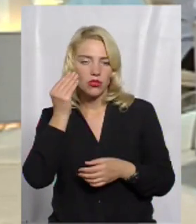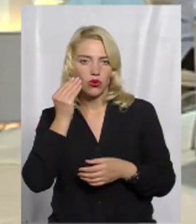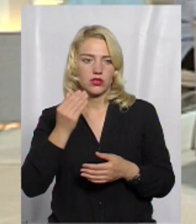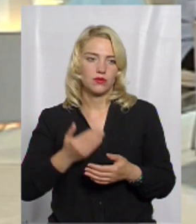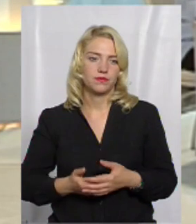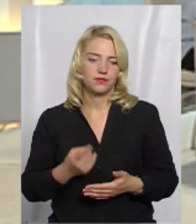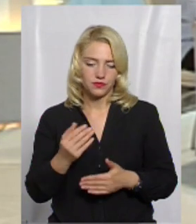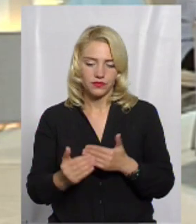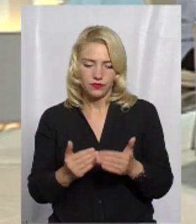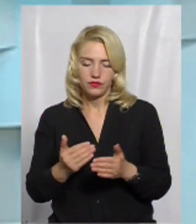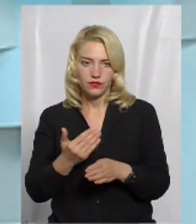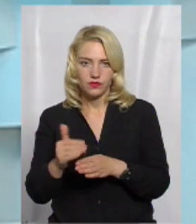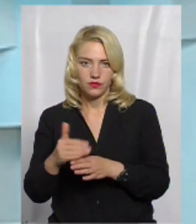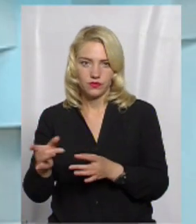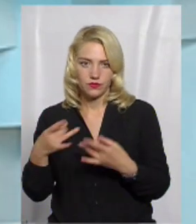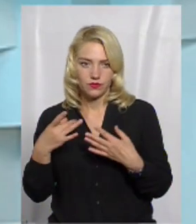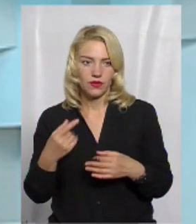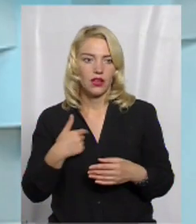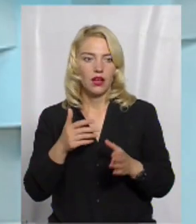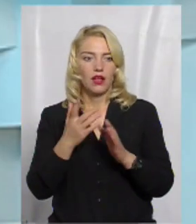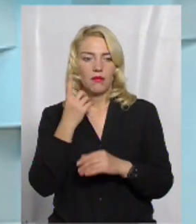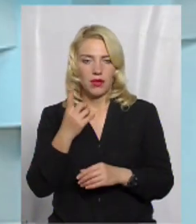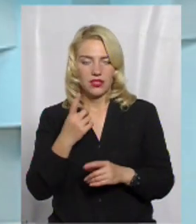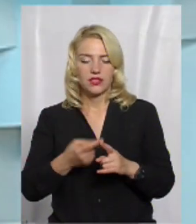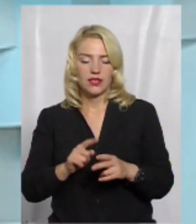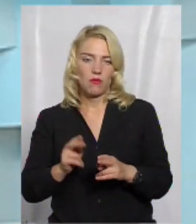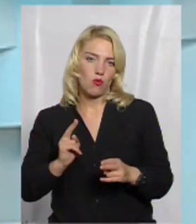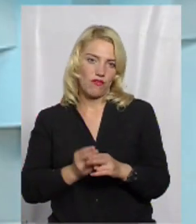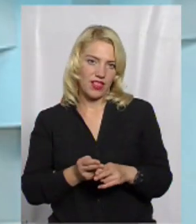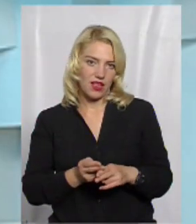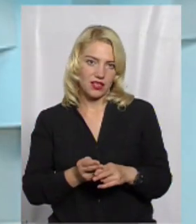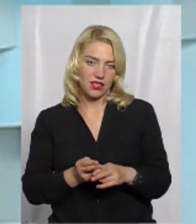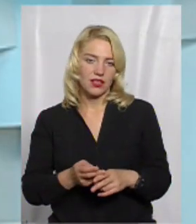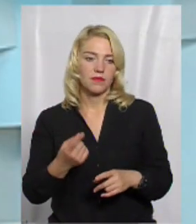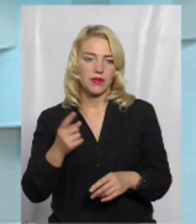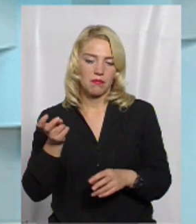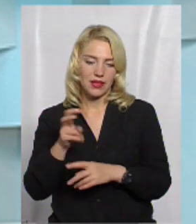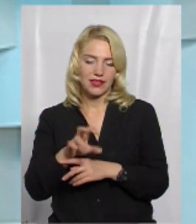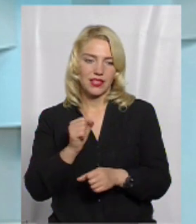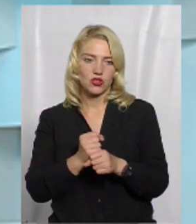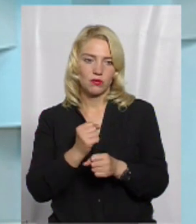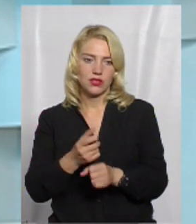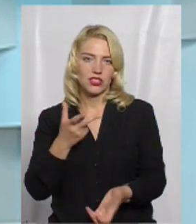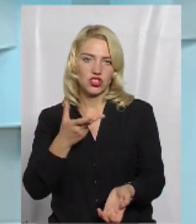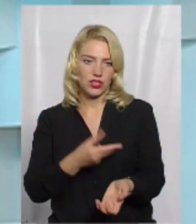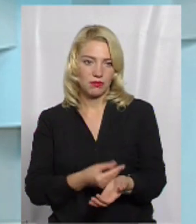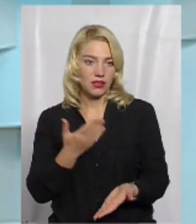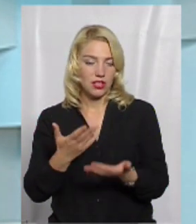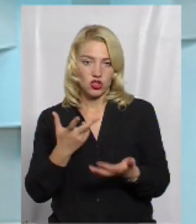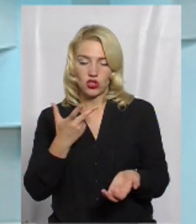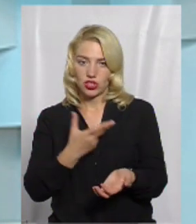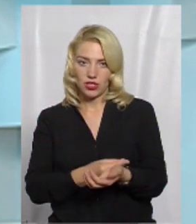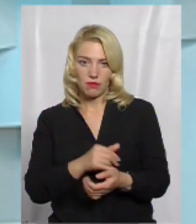Крок за кроком. Крок за кроком, перше – це профілактика. Прийти і зробити щеплення. Якщо